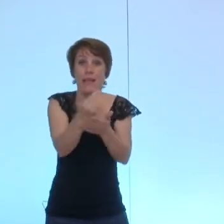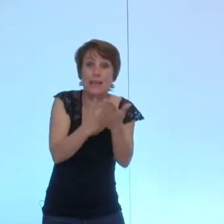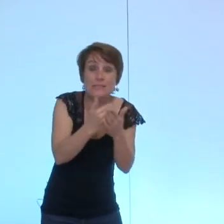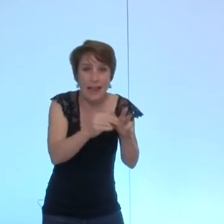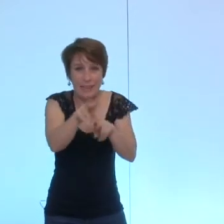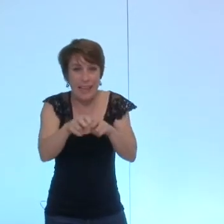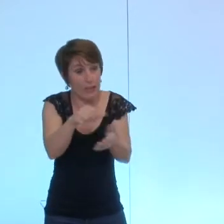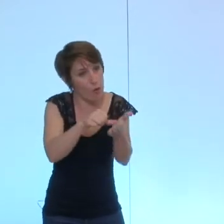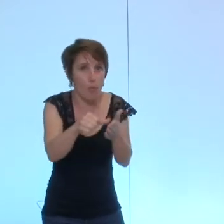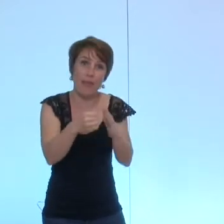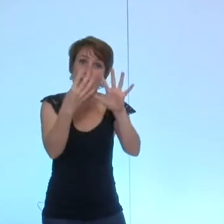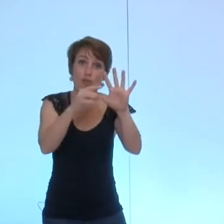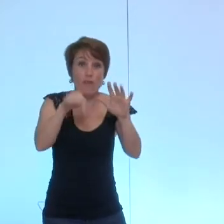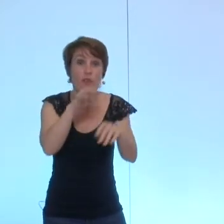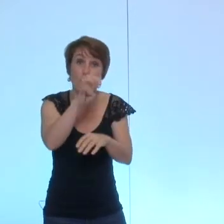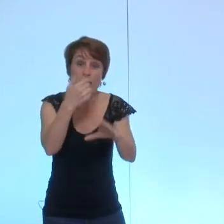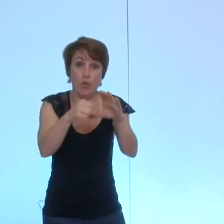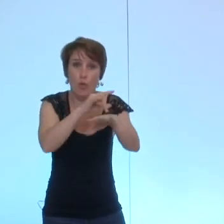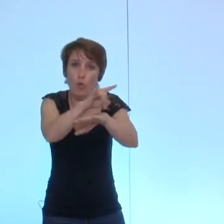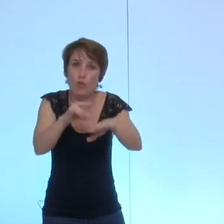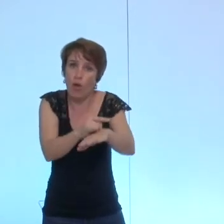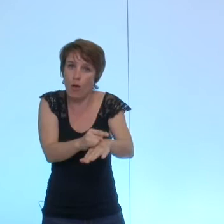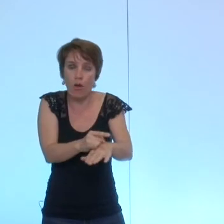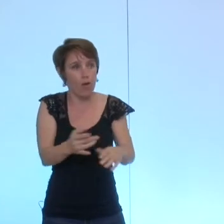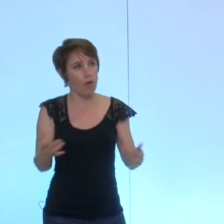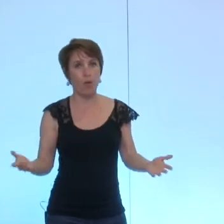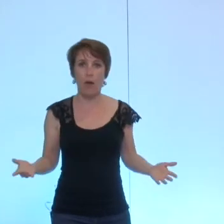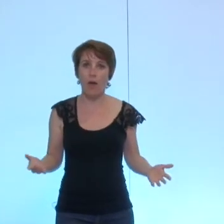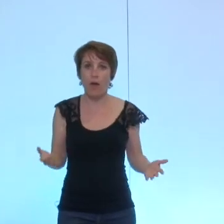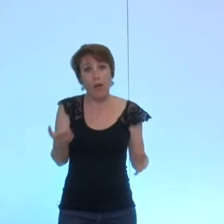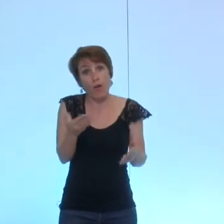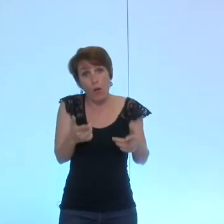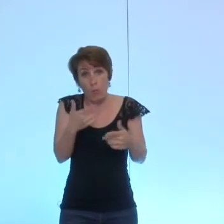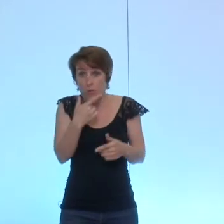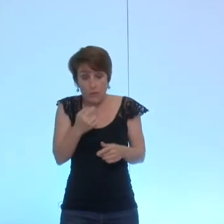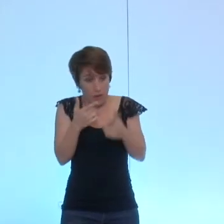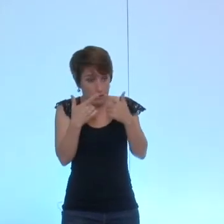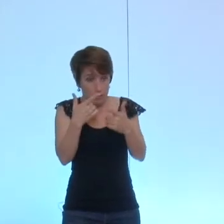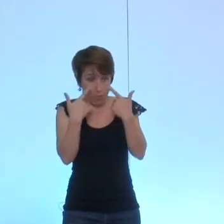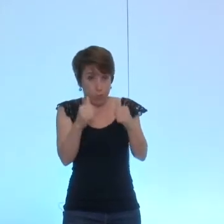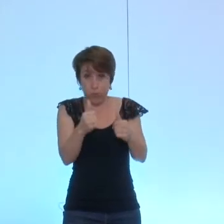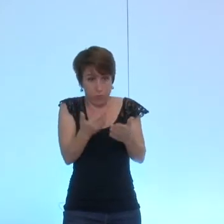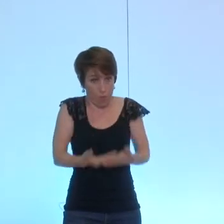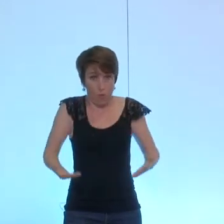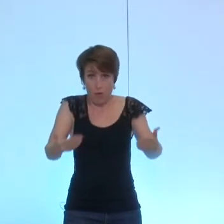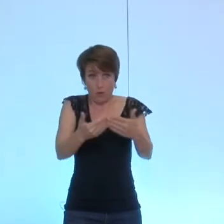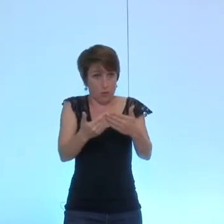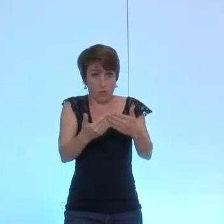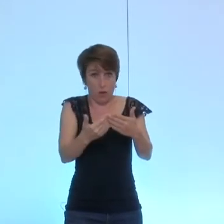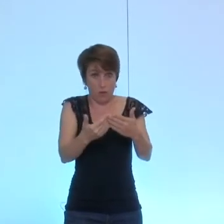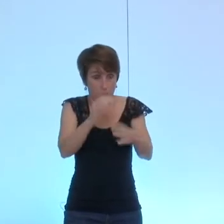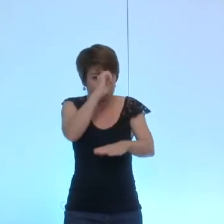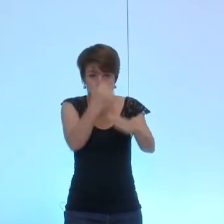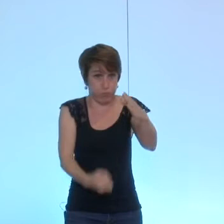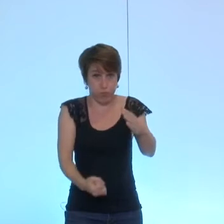au SMIC c'est-à-dire 9,40 vous comprendrez aisément que la situation n'est pas tenable et que